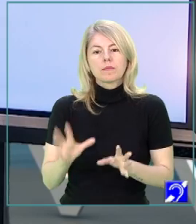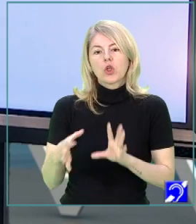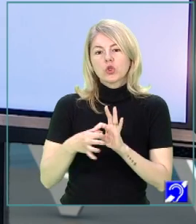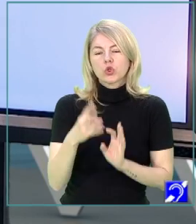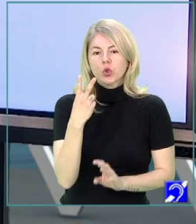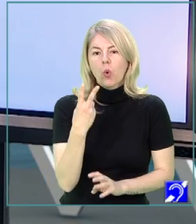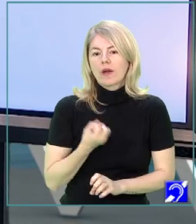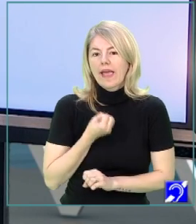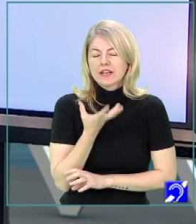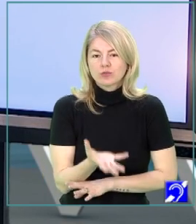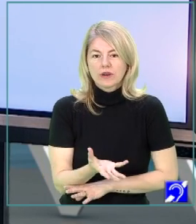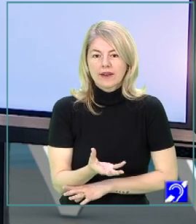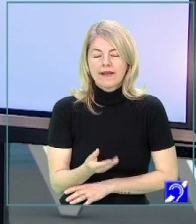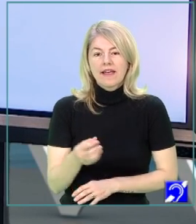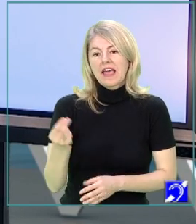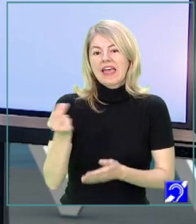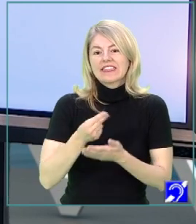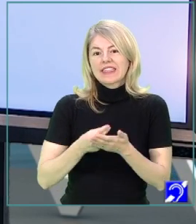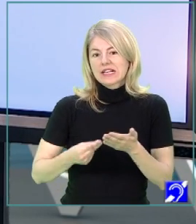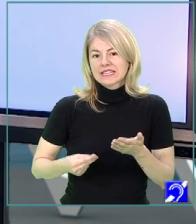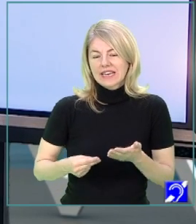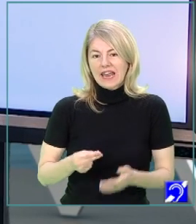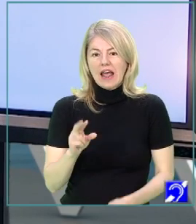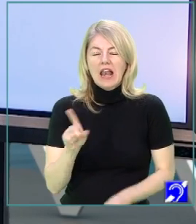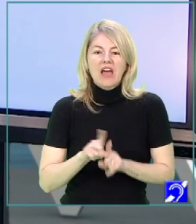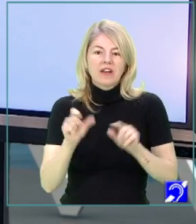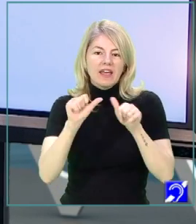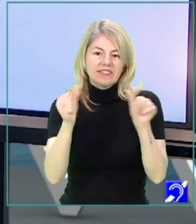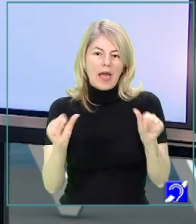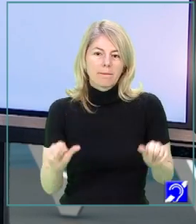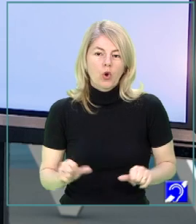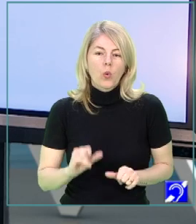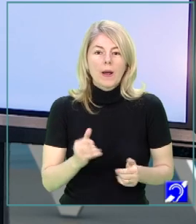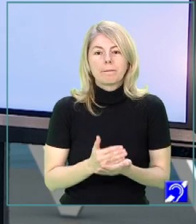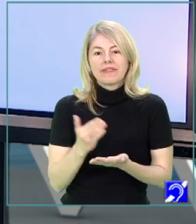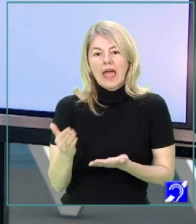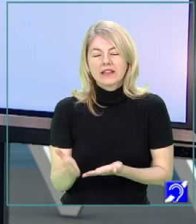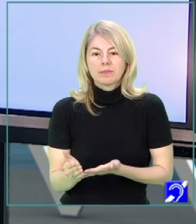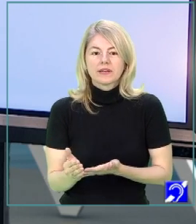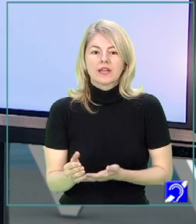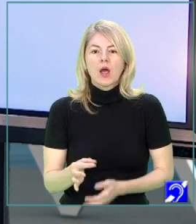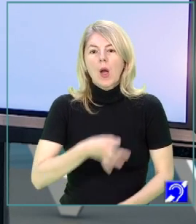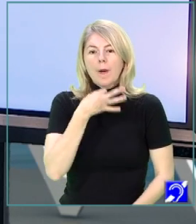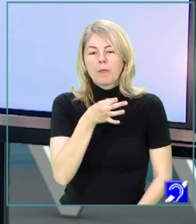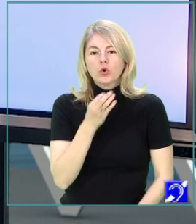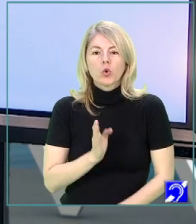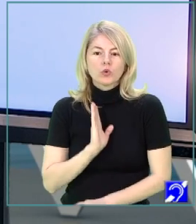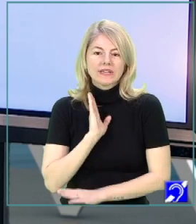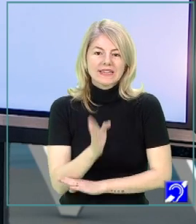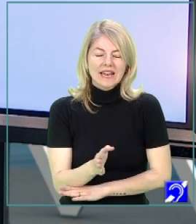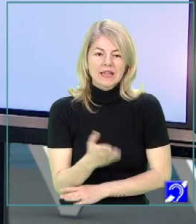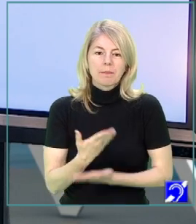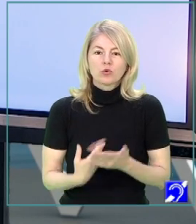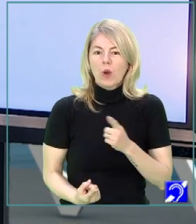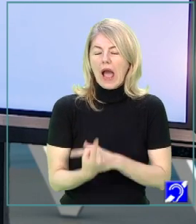expunere. Pe de o parte, descrierea, de tip tablou evident. Pe de altă parte, monologul adresat. Pentru că